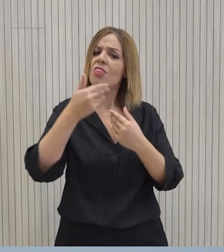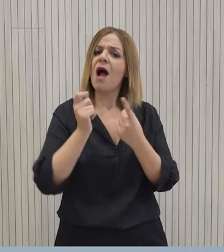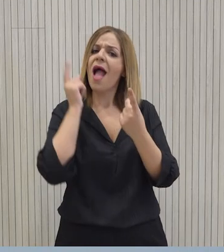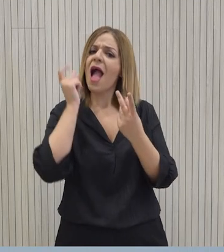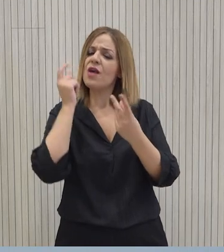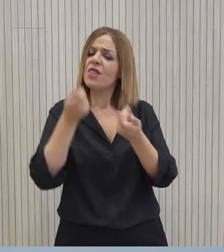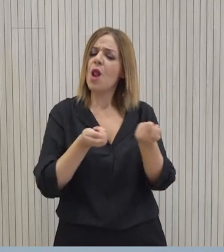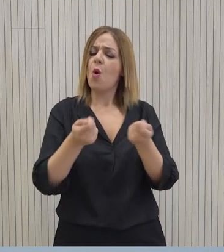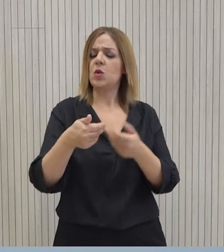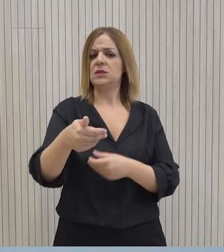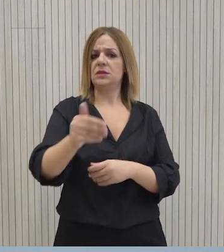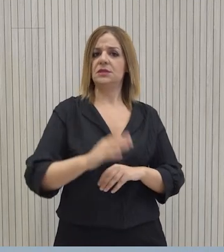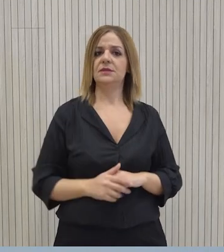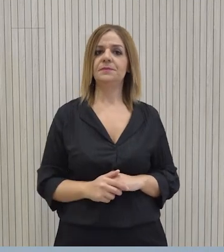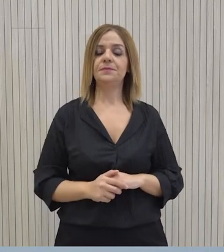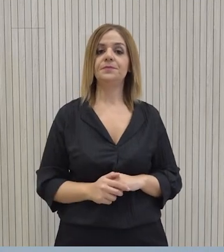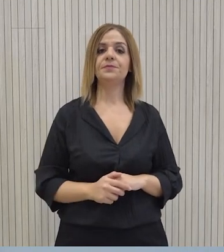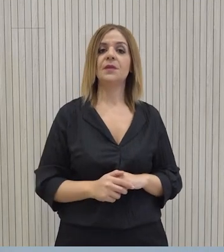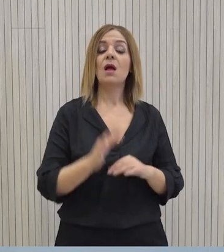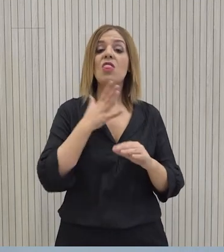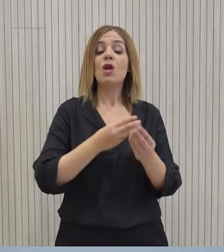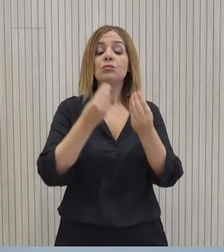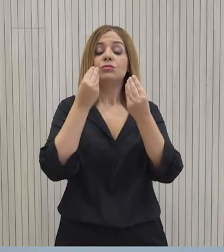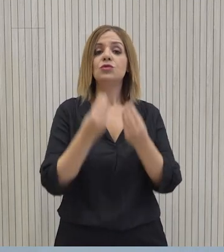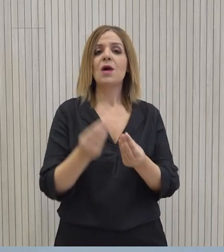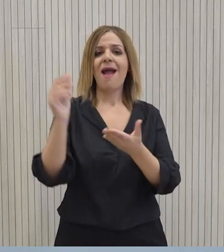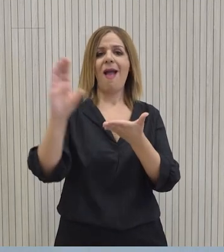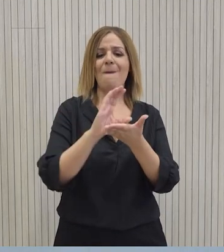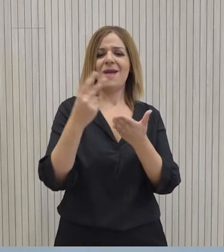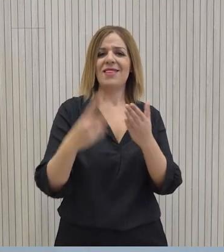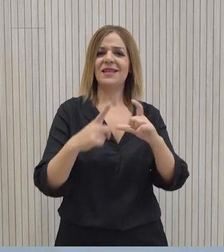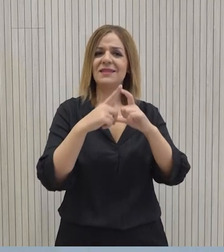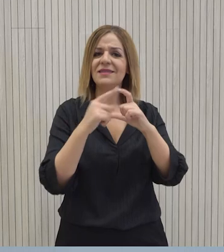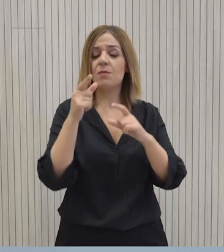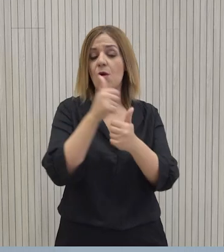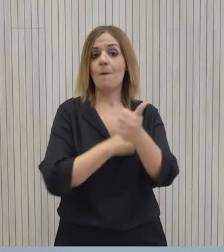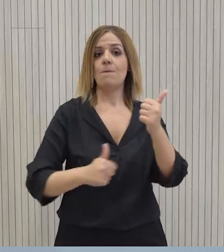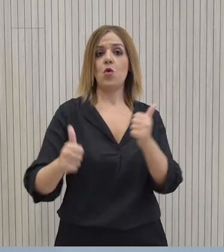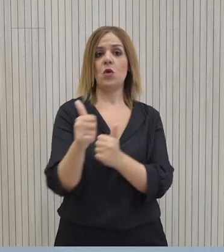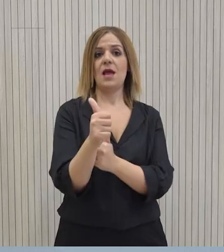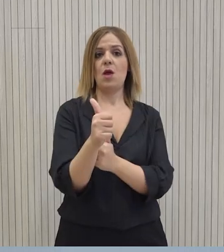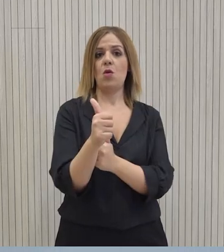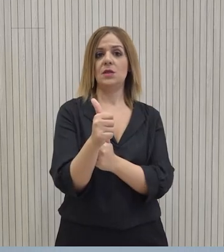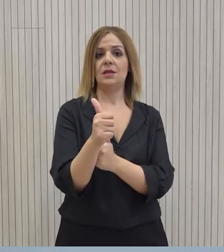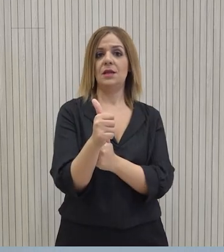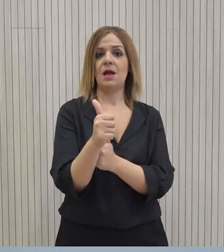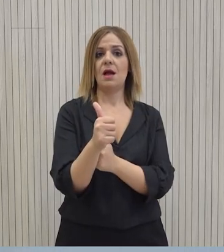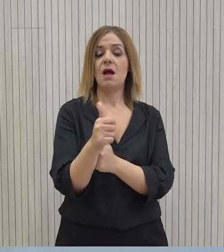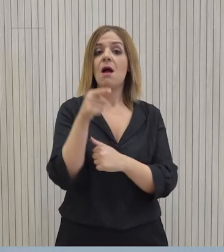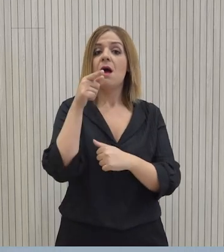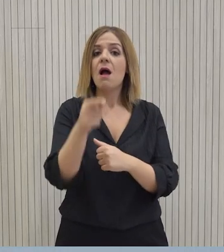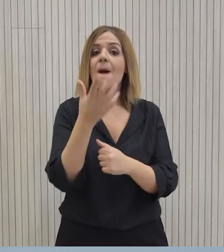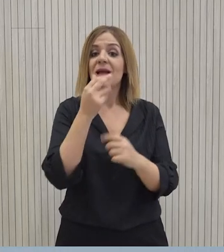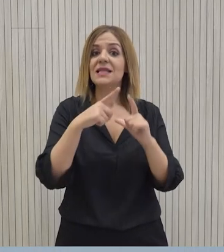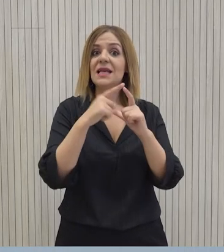αντίστοιχων εκδηλώσεων. Η προσέλκυση ποιοτικών επενδύσεων στην χώρα μας αποτελεί προτεραιότητα για την κυβέρνηση. Οι πολύ θετικές